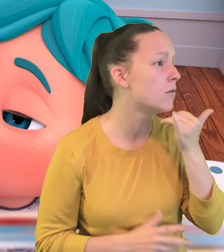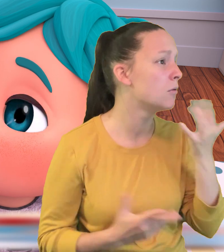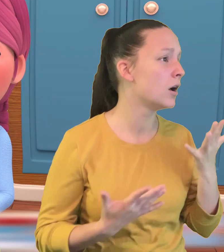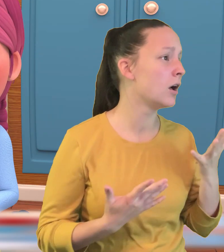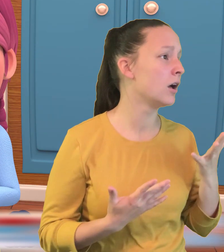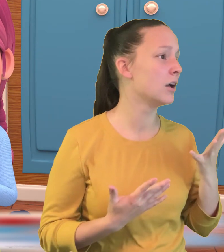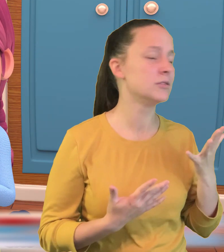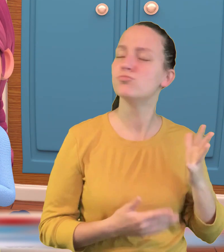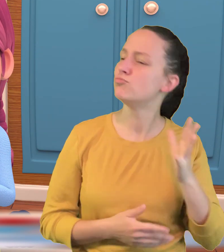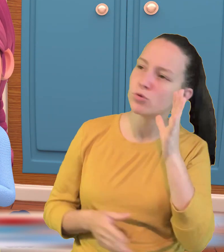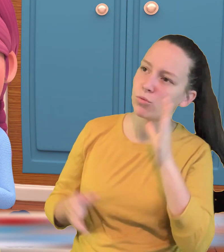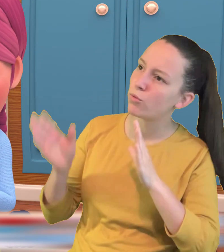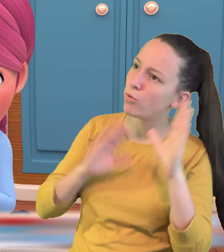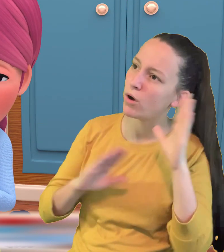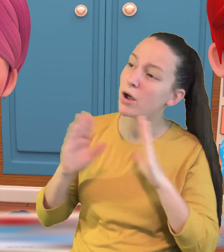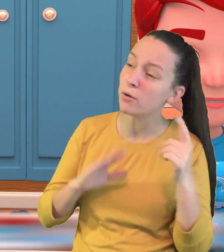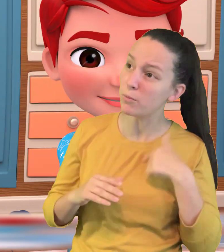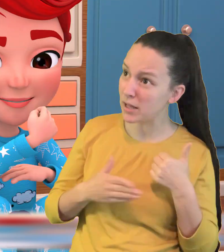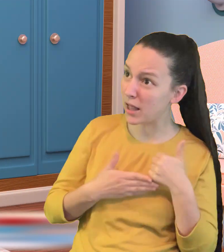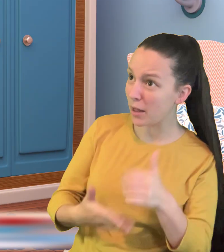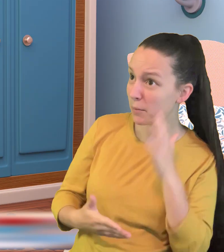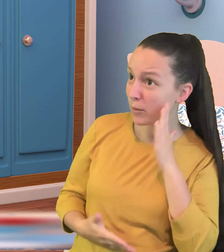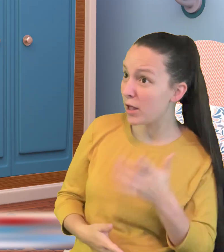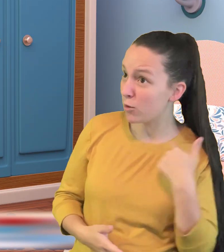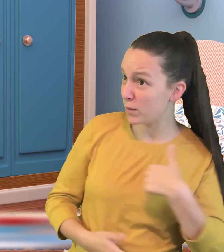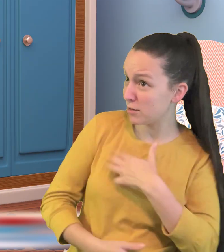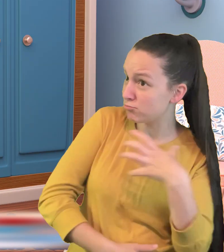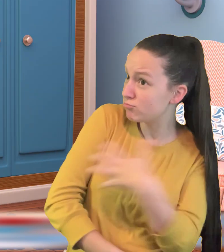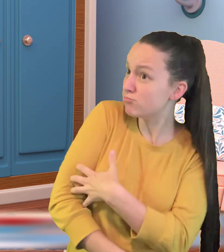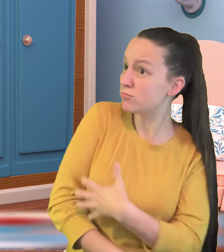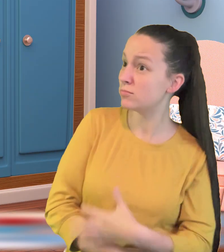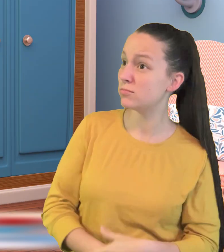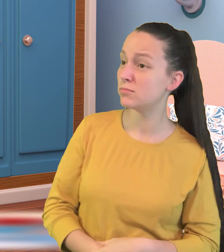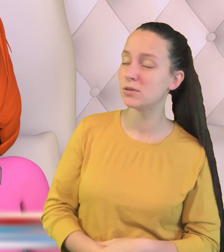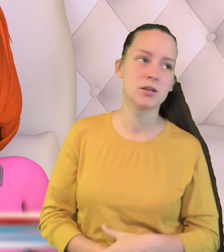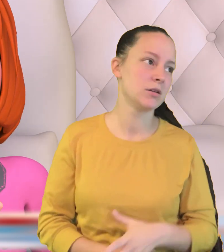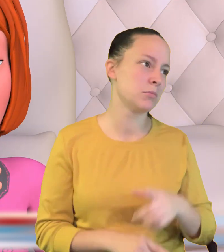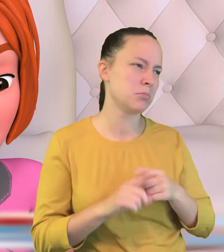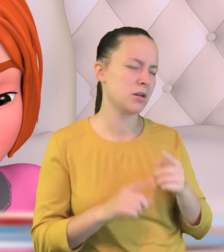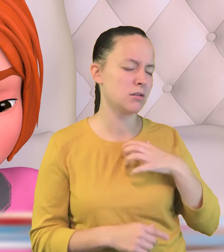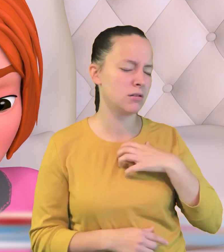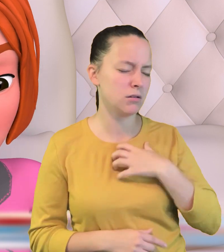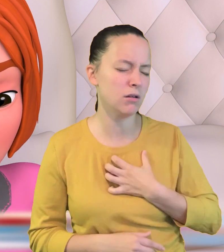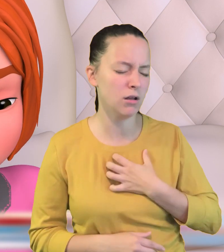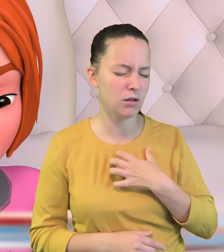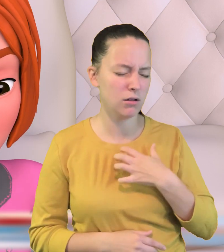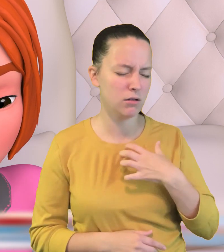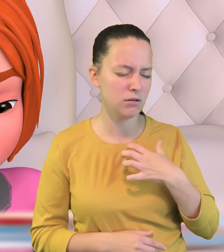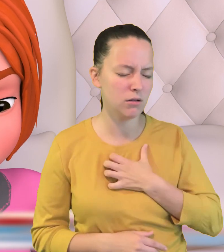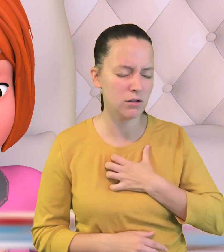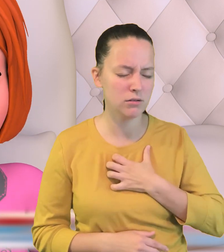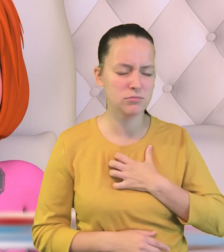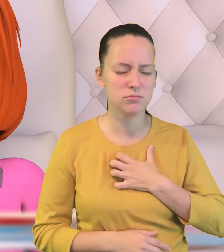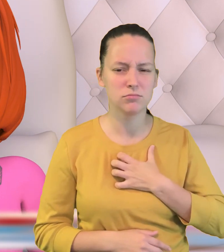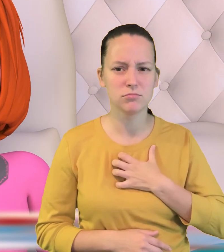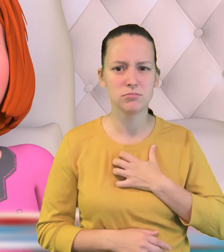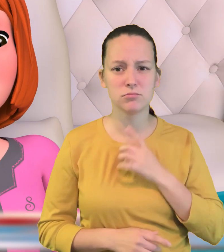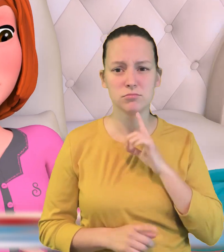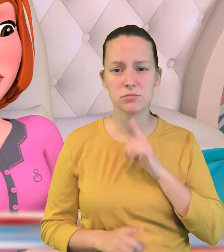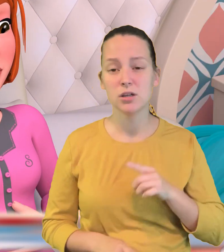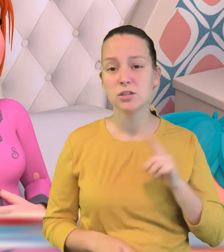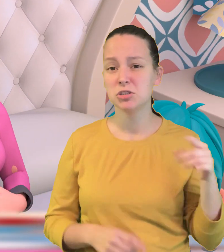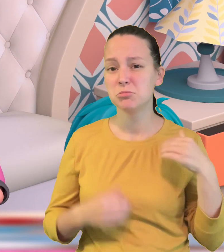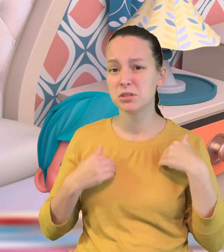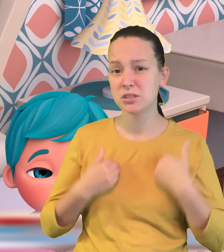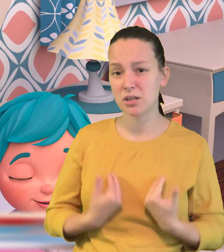los, sag Wir helfen dir, wir sind doch stark Aber nur ein schwaches Husten war ihre Antwort